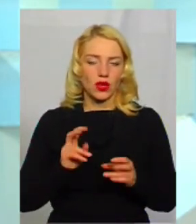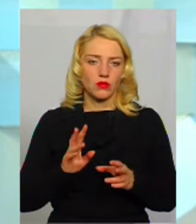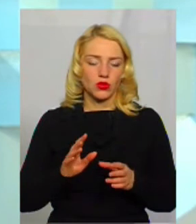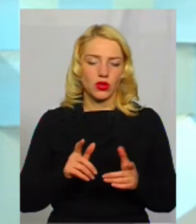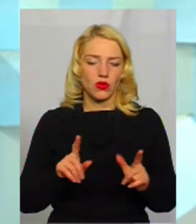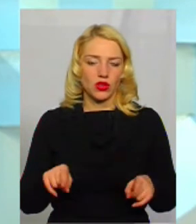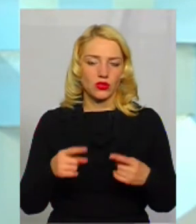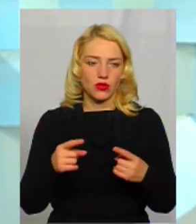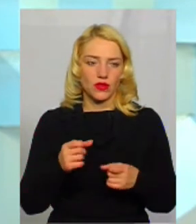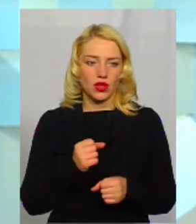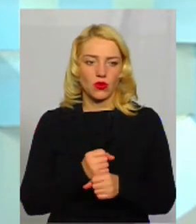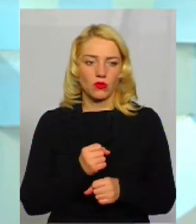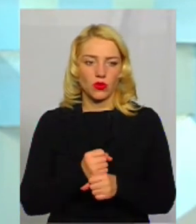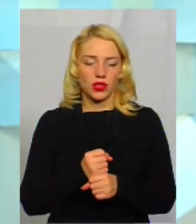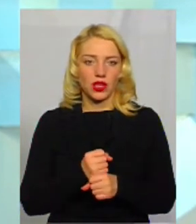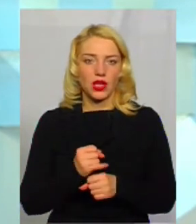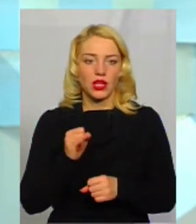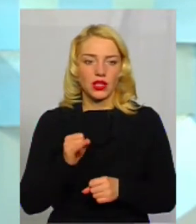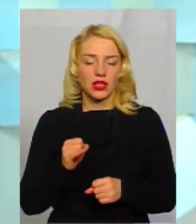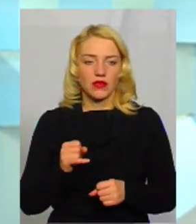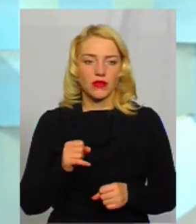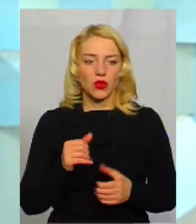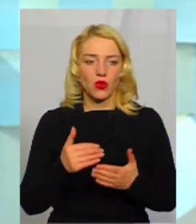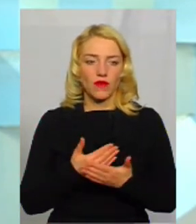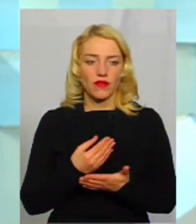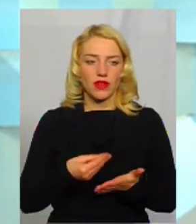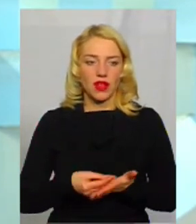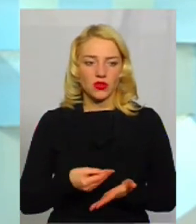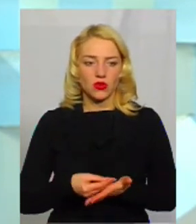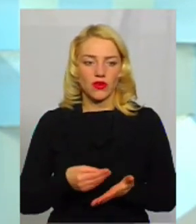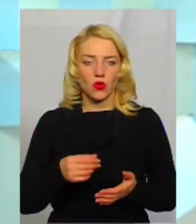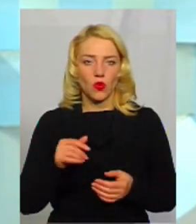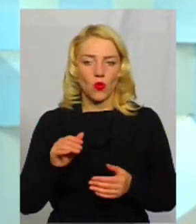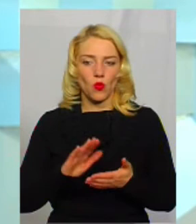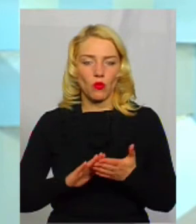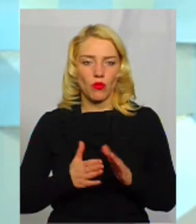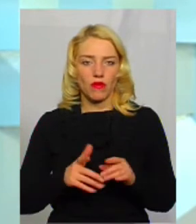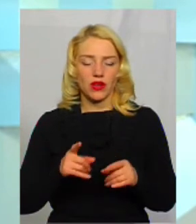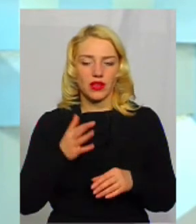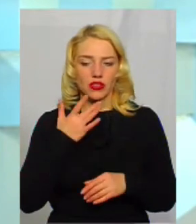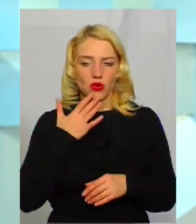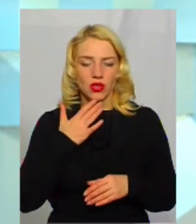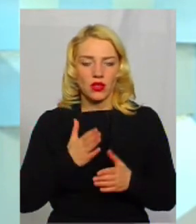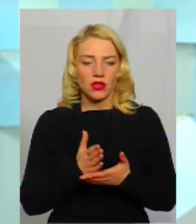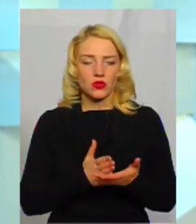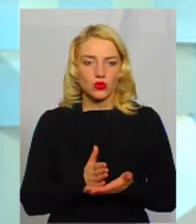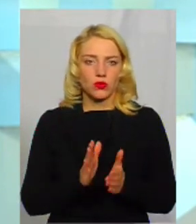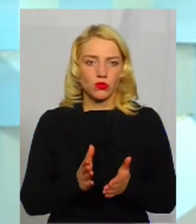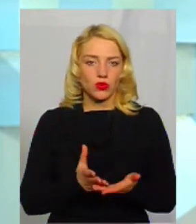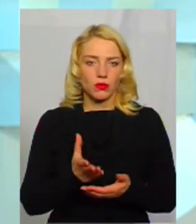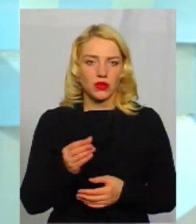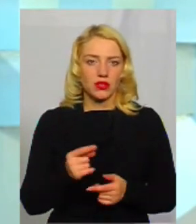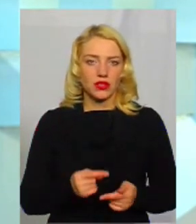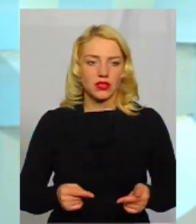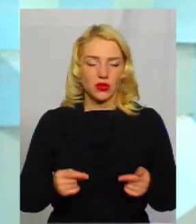колектив працювати в нових фінансових умовах. Тому що національна служба буде платити тільки за